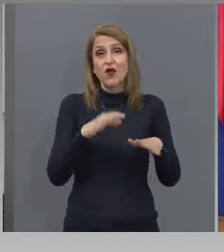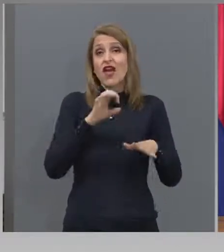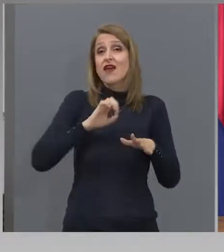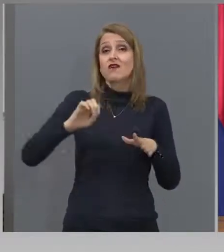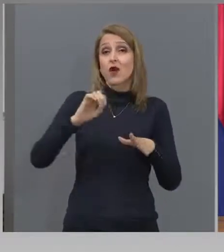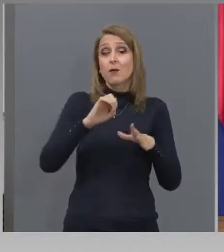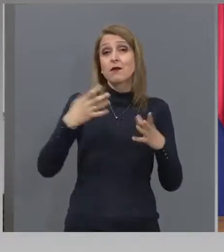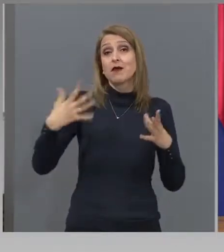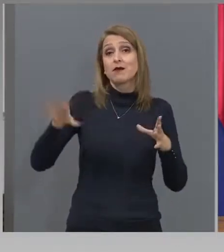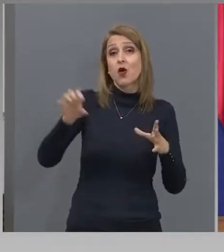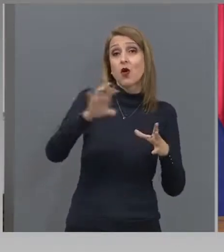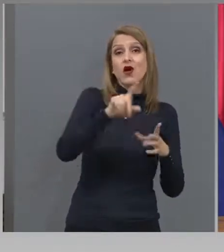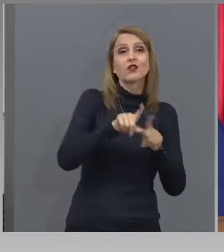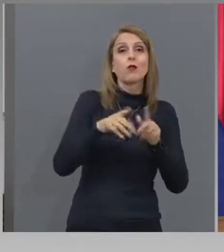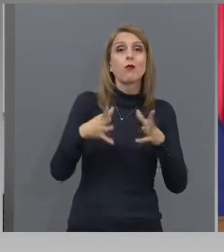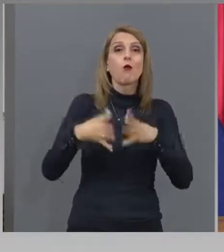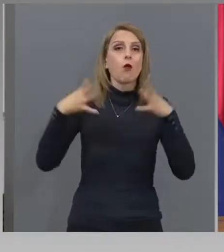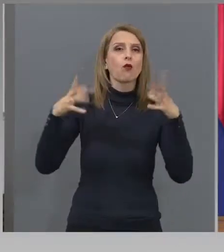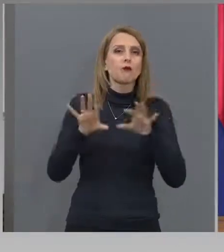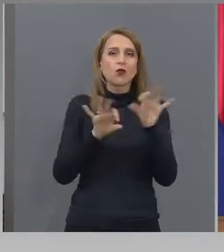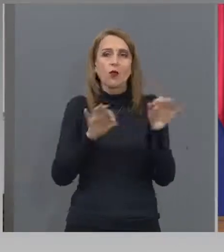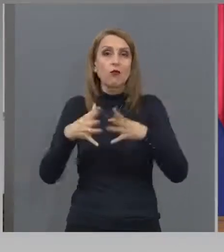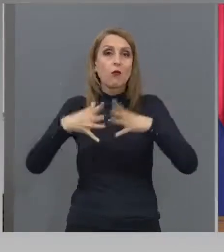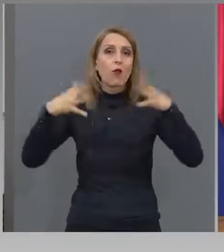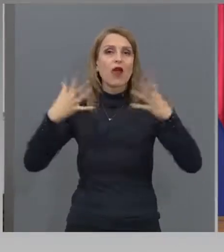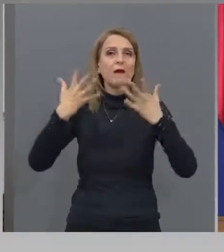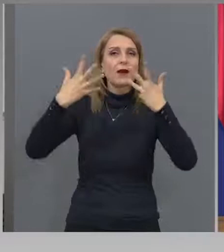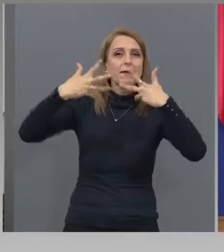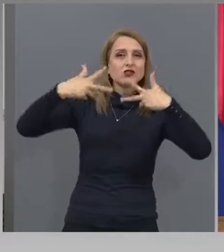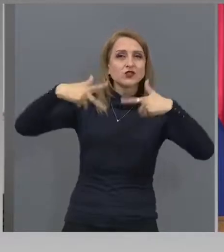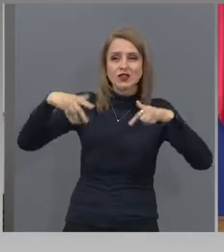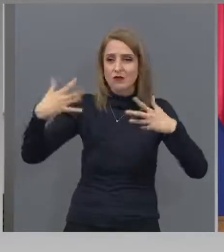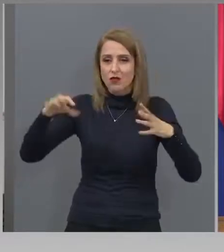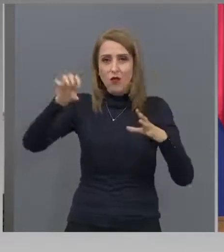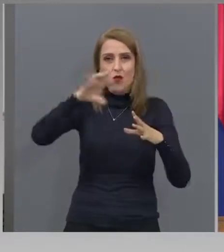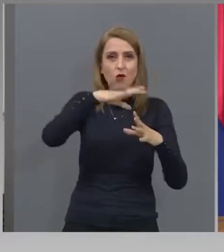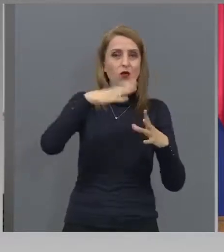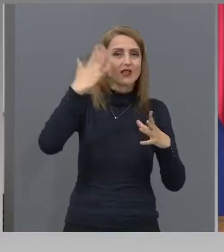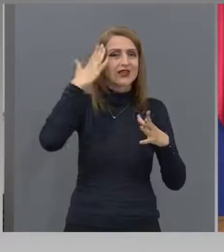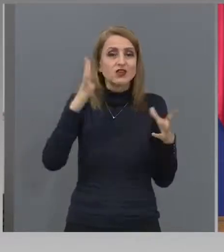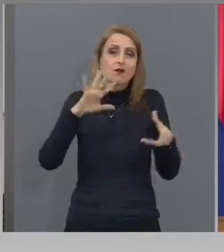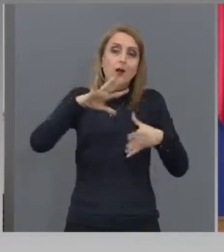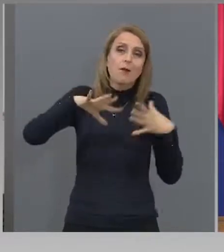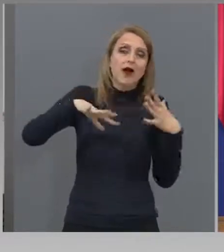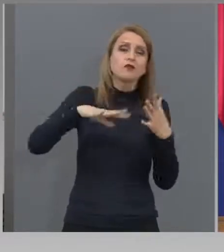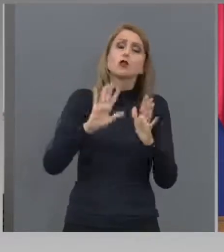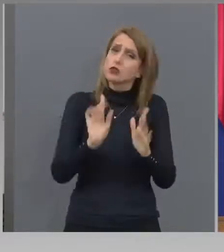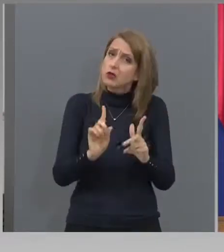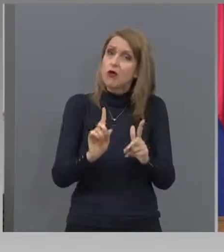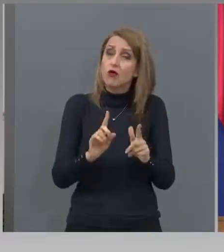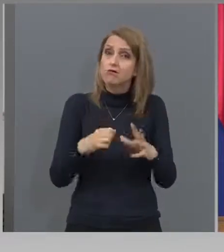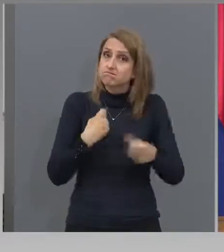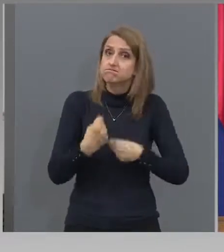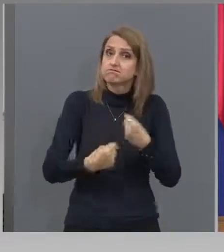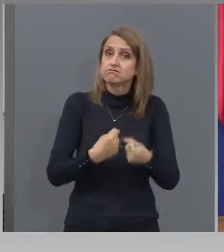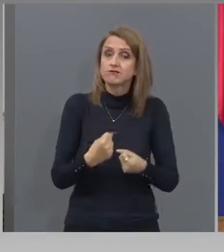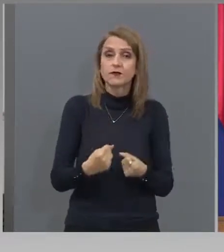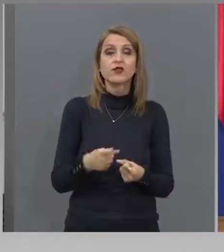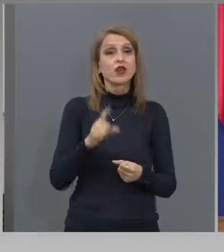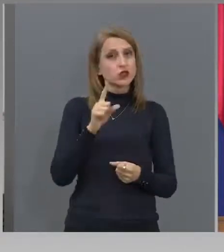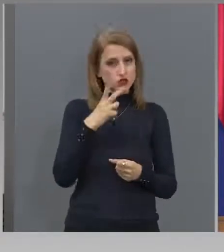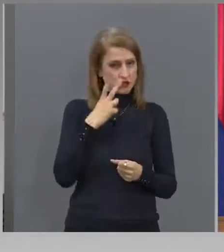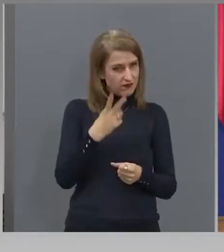по-голява машина, но вече сме на правилния курс. И ще видите, че ние от кризата ще